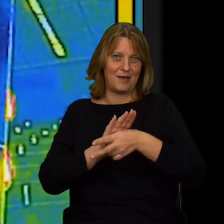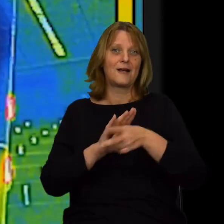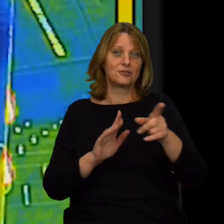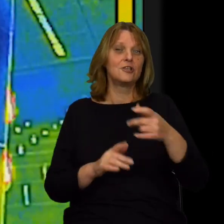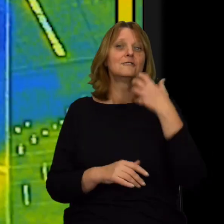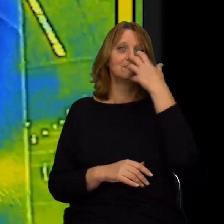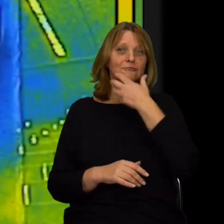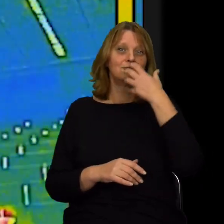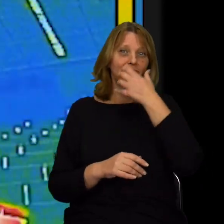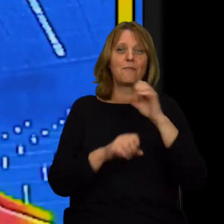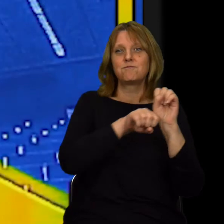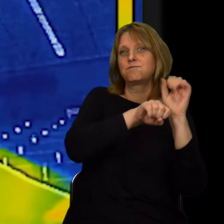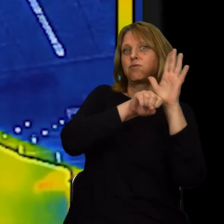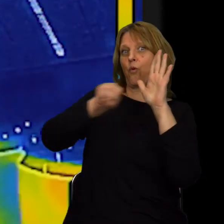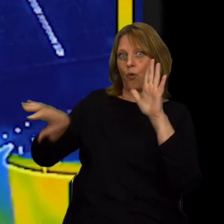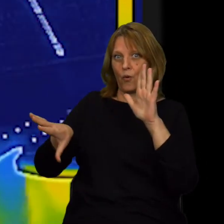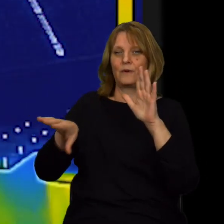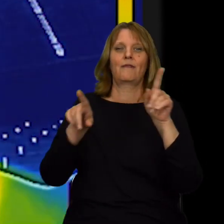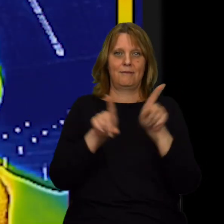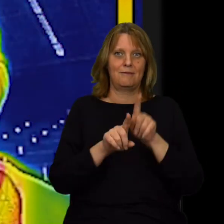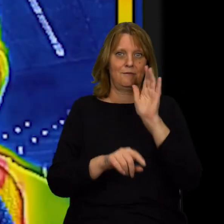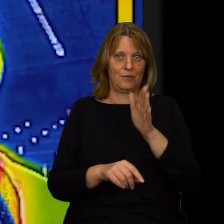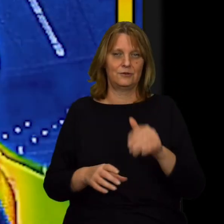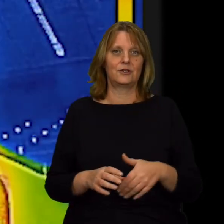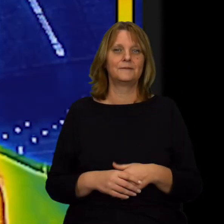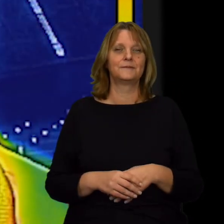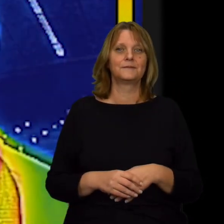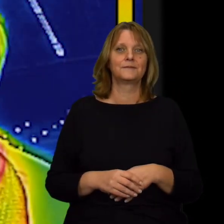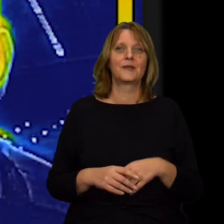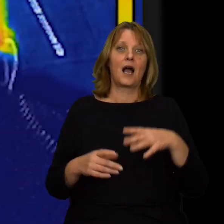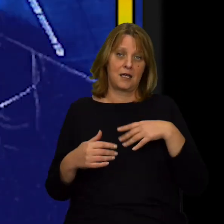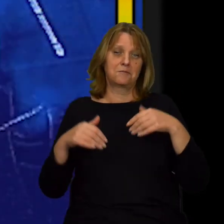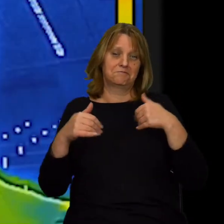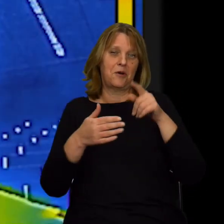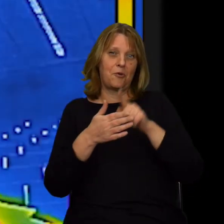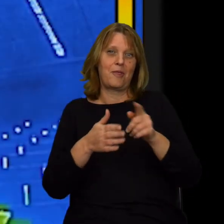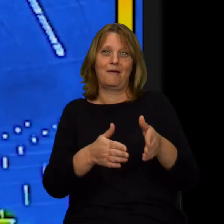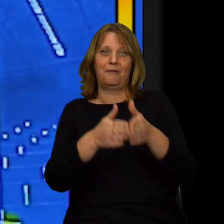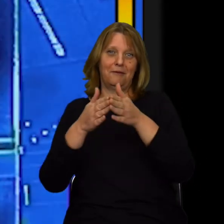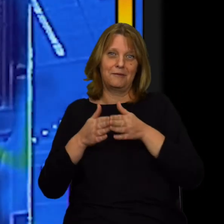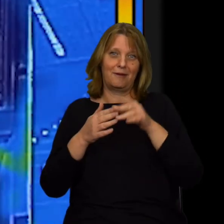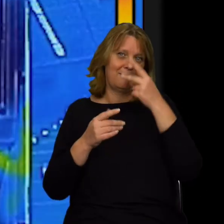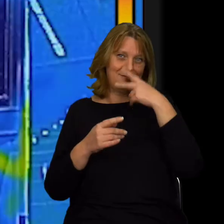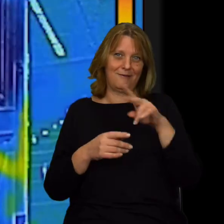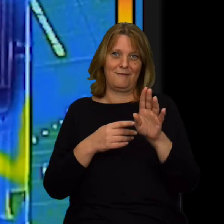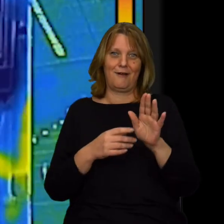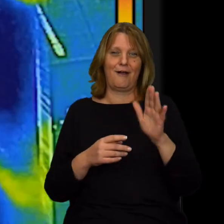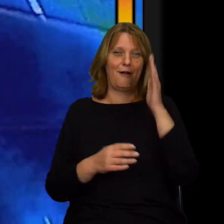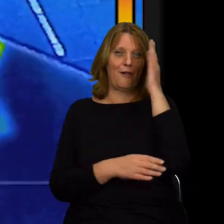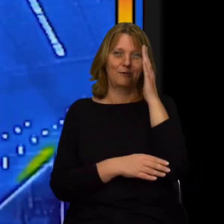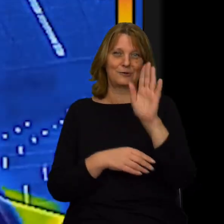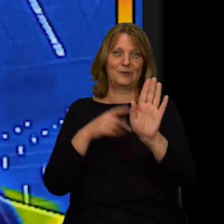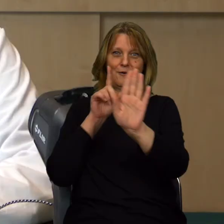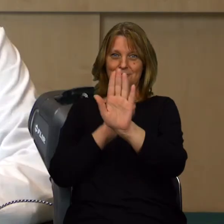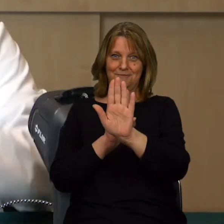odbijało. Jest to bardzo ciekawe, a ja tak naprawdę mogę się ukryć przed Wami za lustrem.